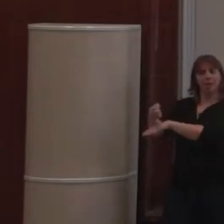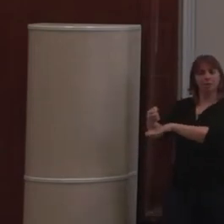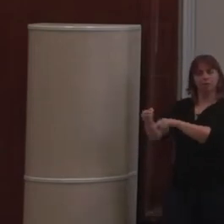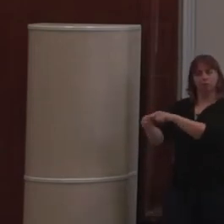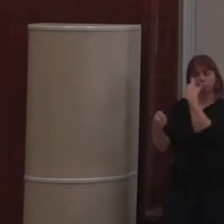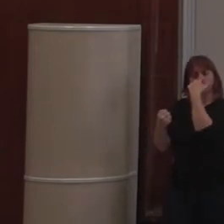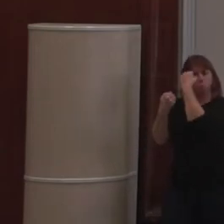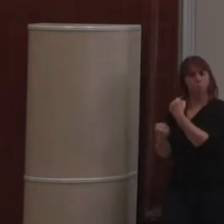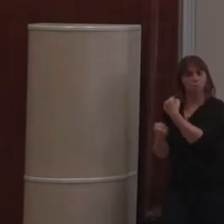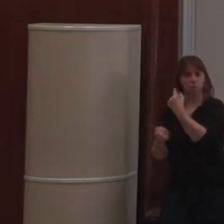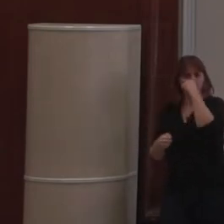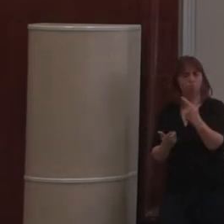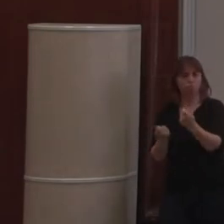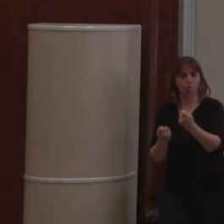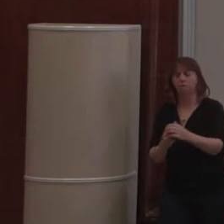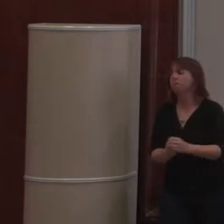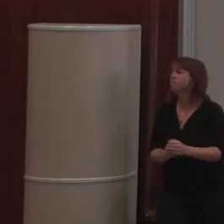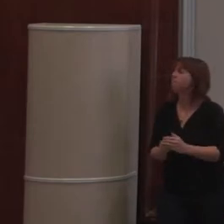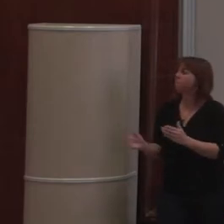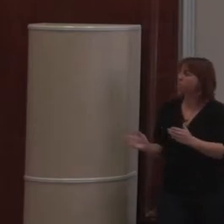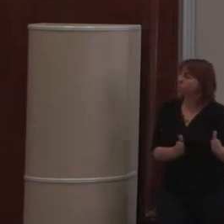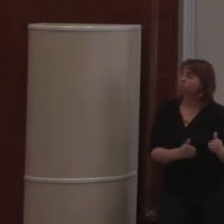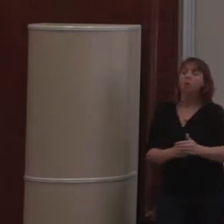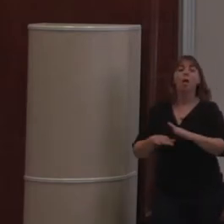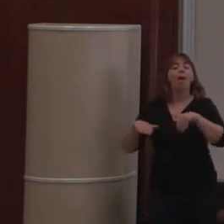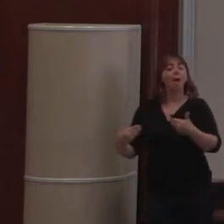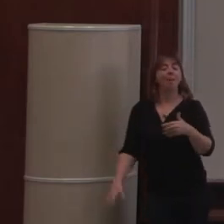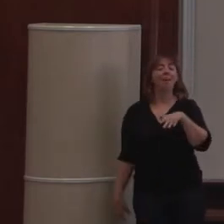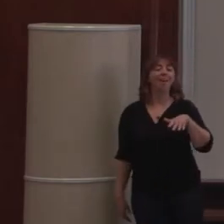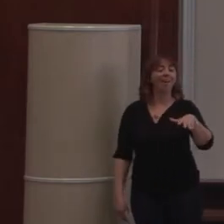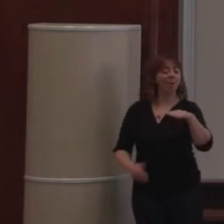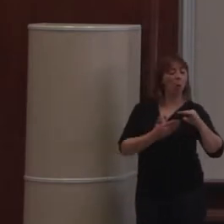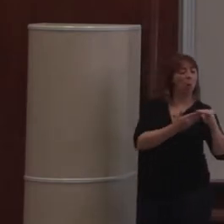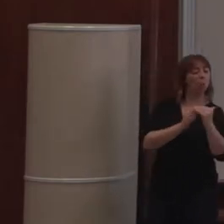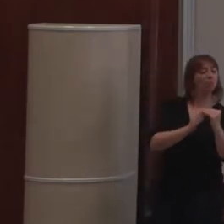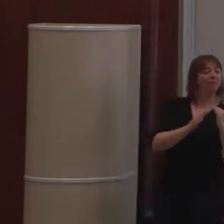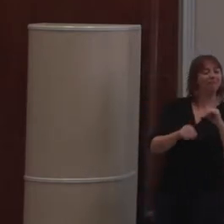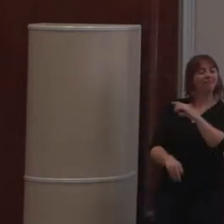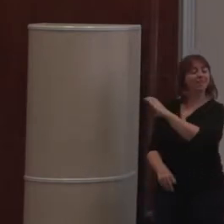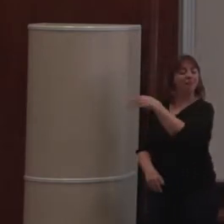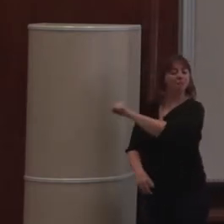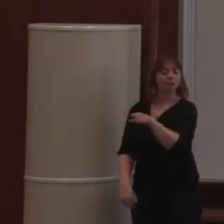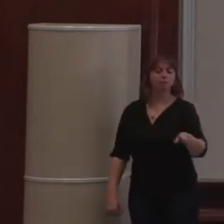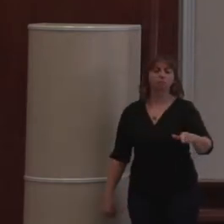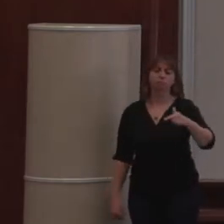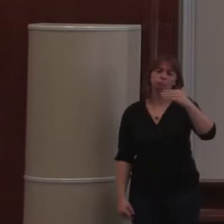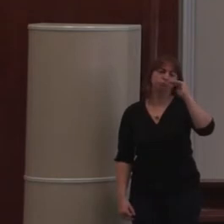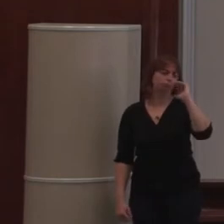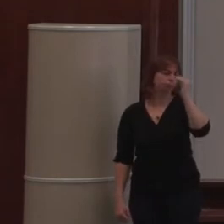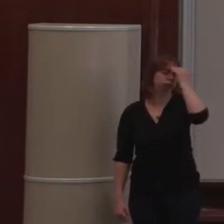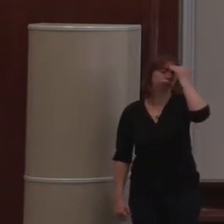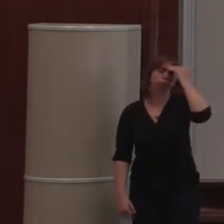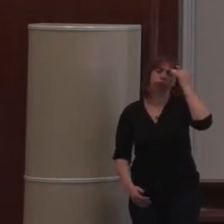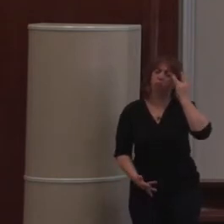aussi, on a une communauté qui sait ce qu'est un CMS. C-à qu'on part d'une base de personnes qui travaillent là-dedans depuis